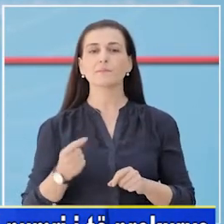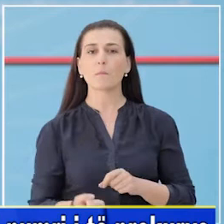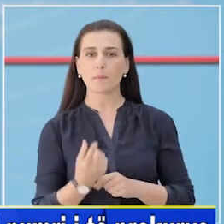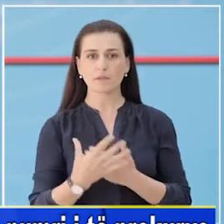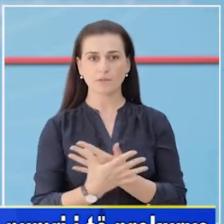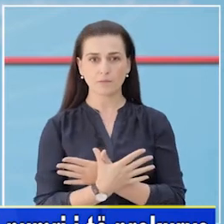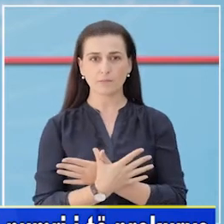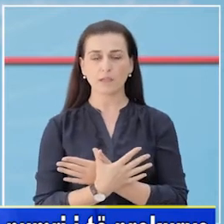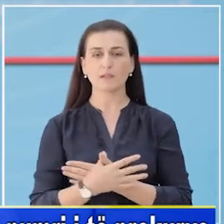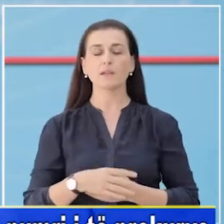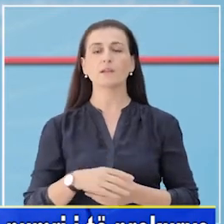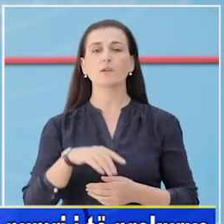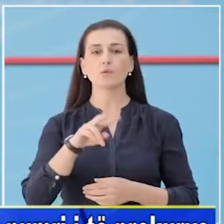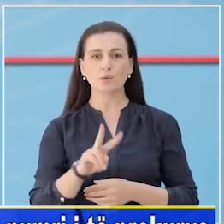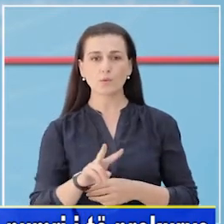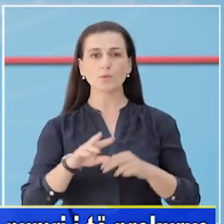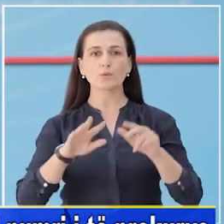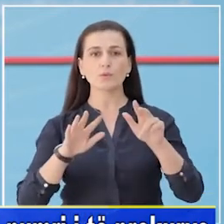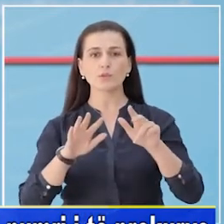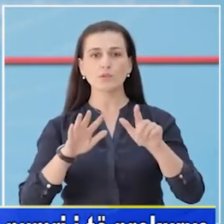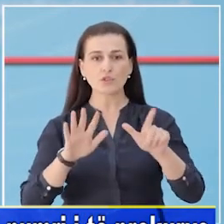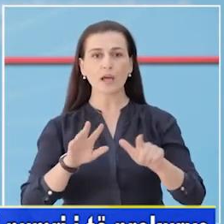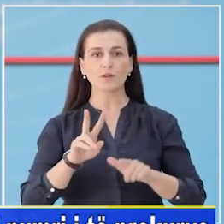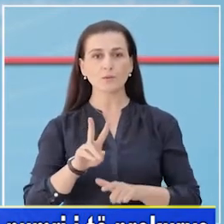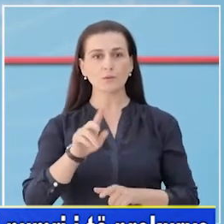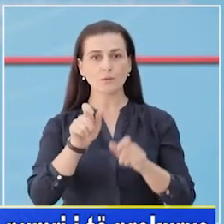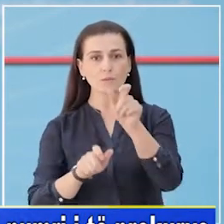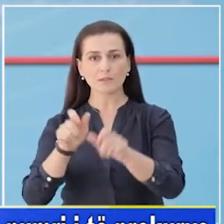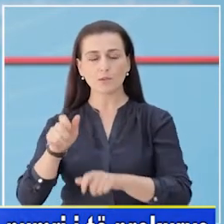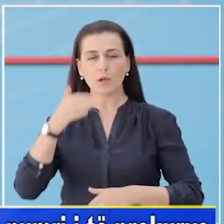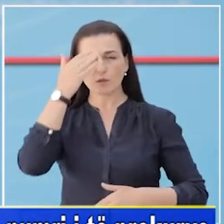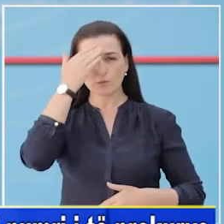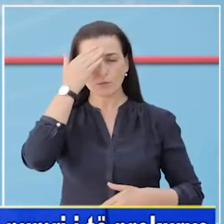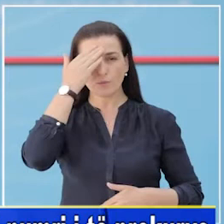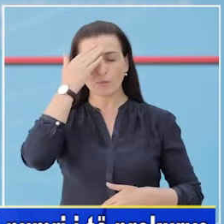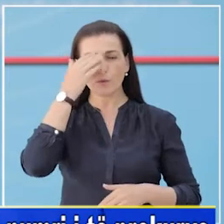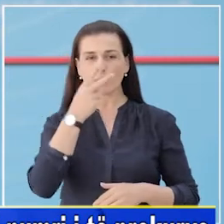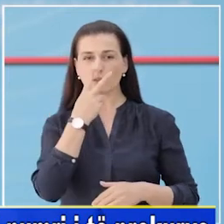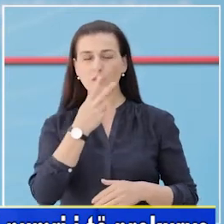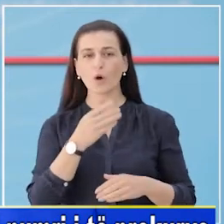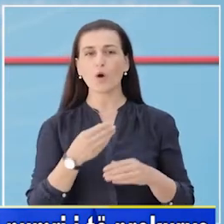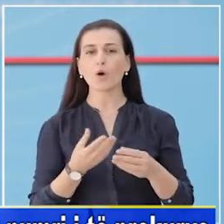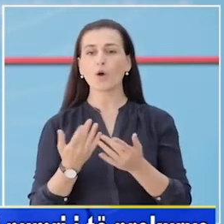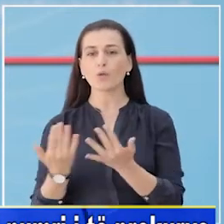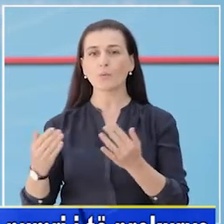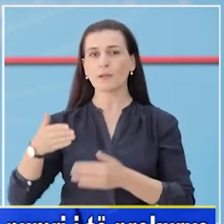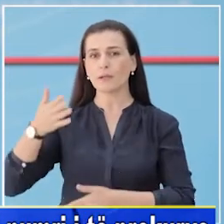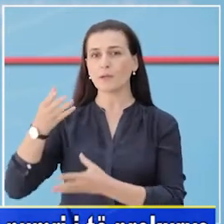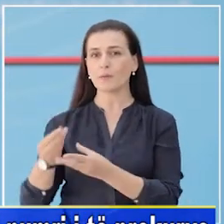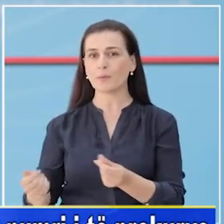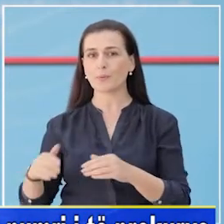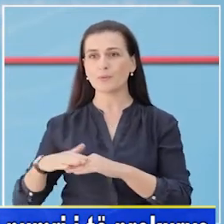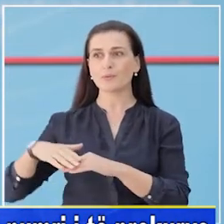Aktualisht në vëndin tonë janë 272 pacient aktive me COVID-19 dhe si qëshihet nëmrit të